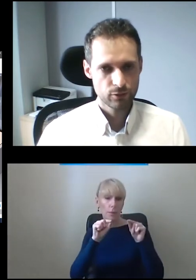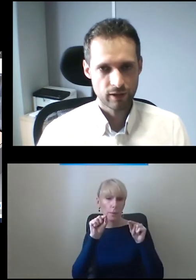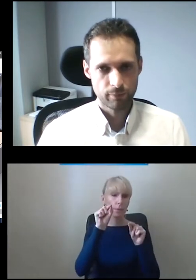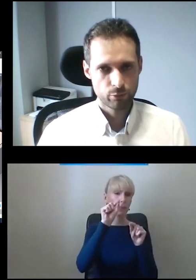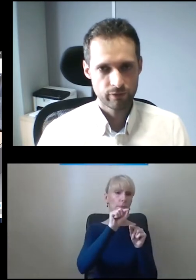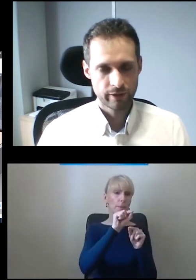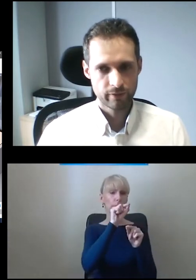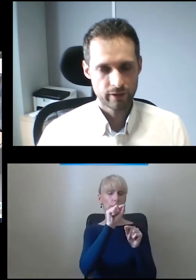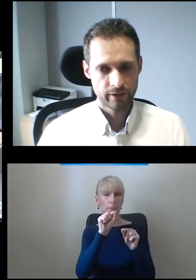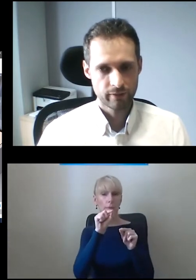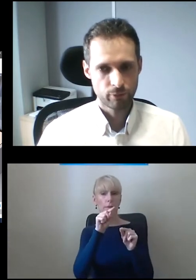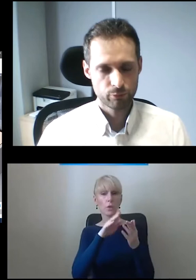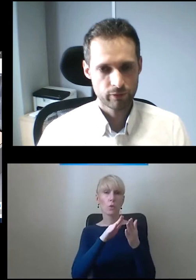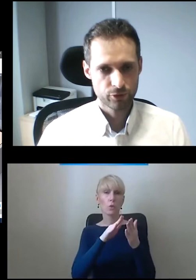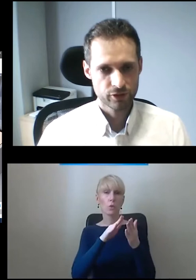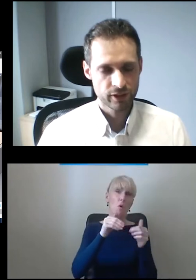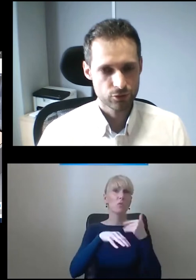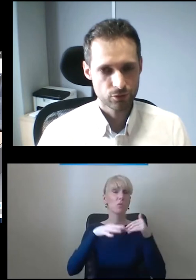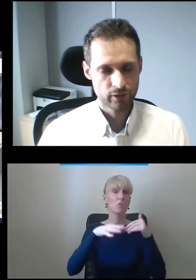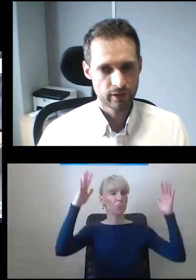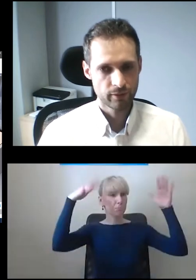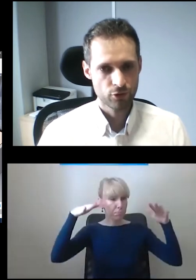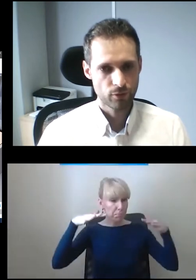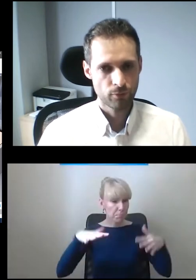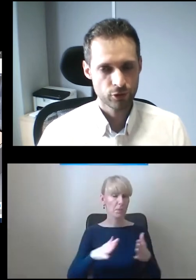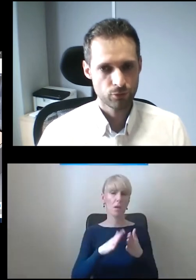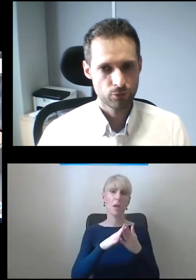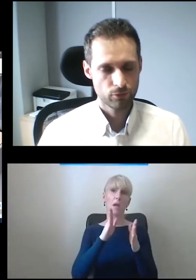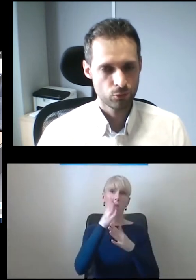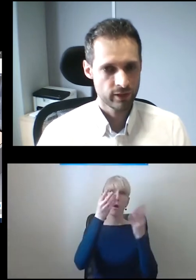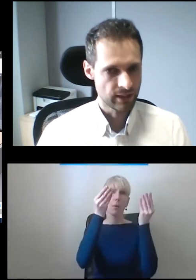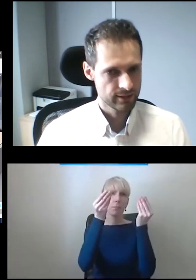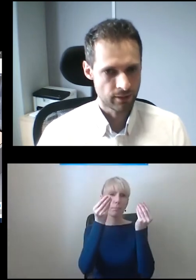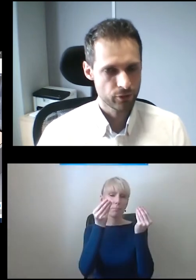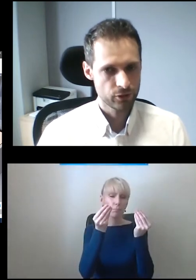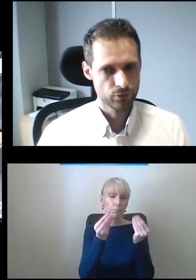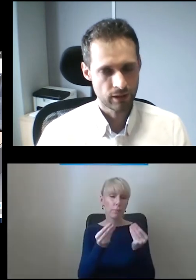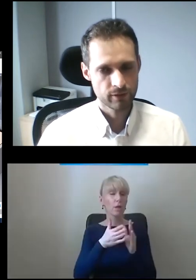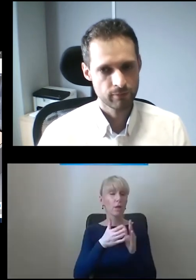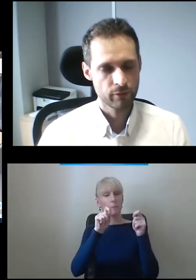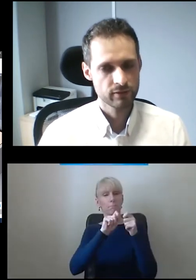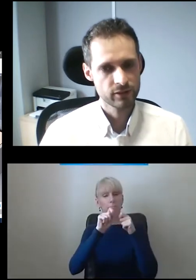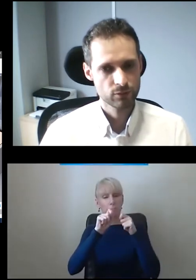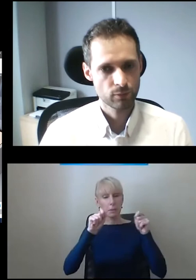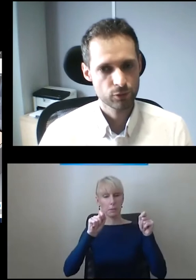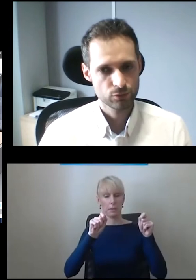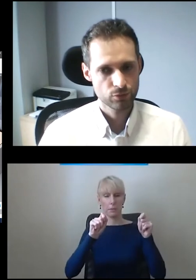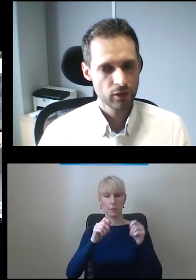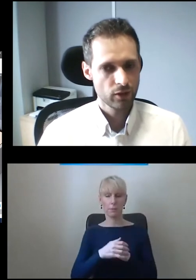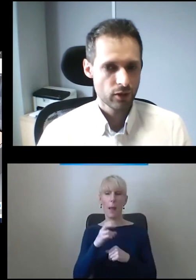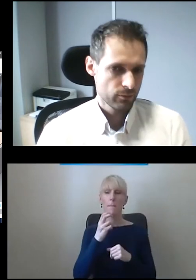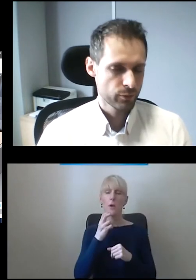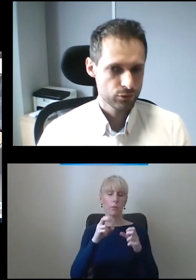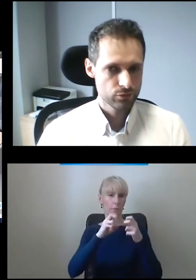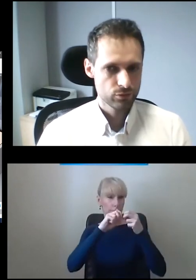Krańcówka pod wpływem może deszczu, może ulec zamównięciu i tam jest małe zwarcie, które po prostu